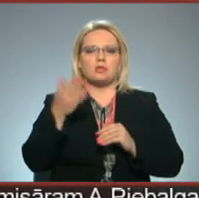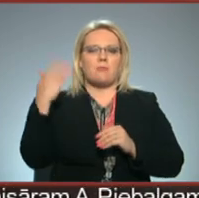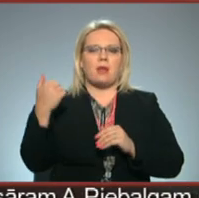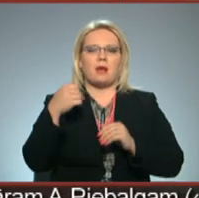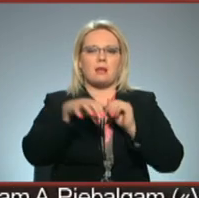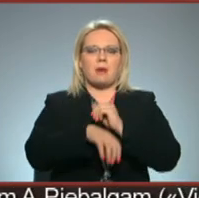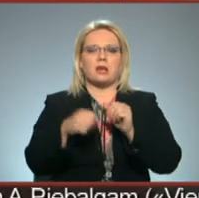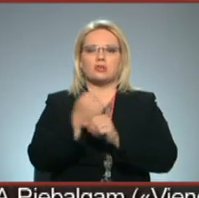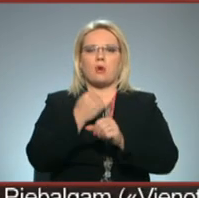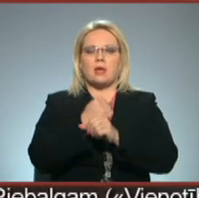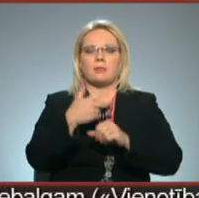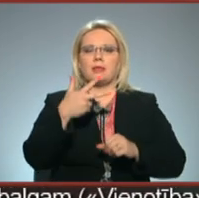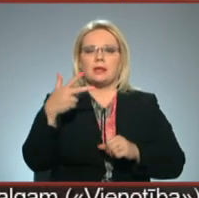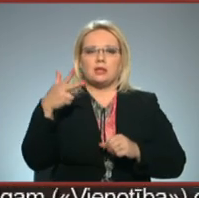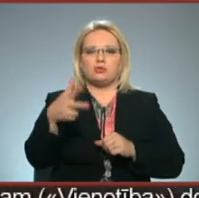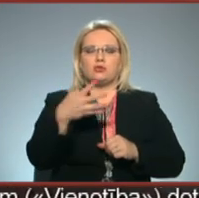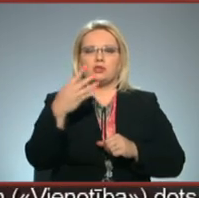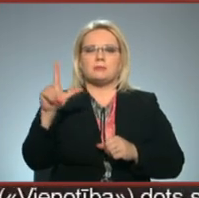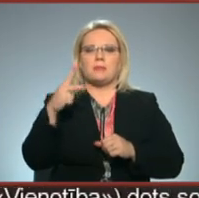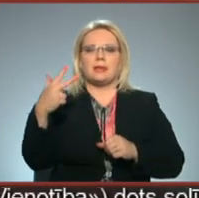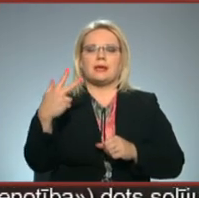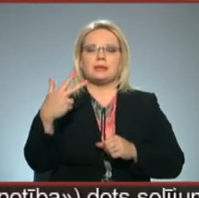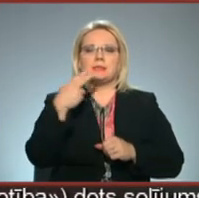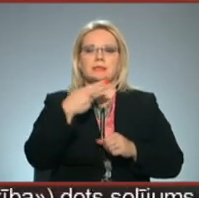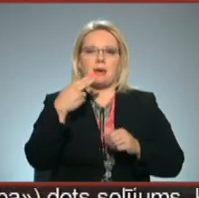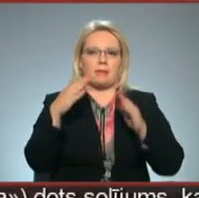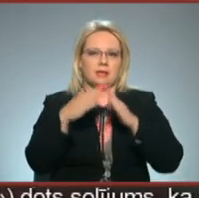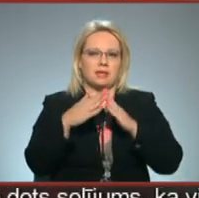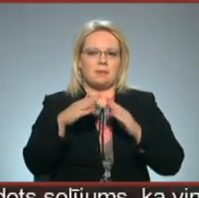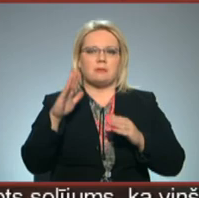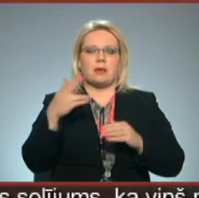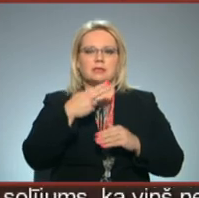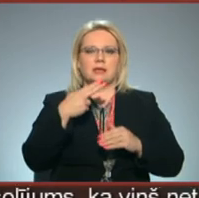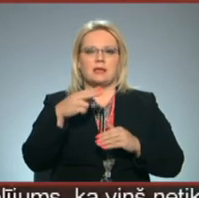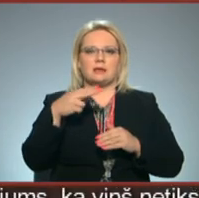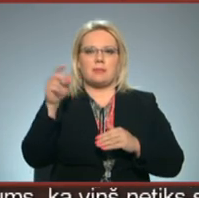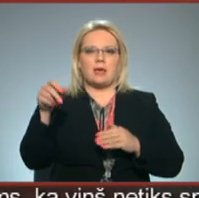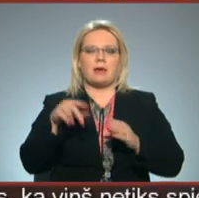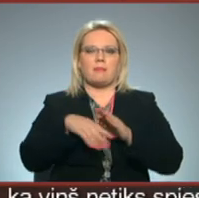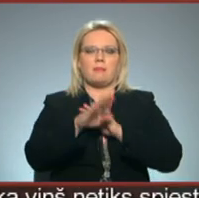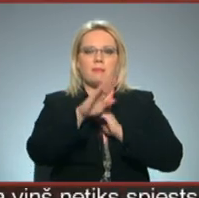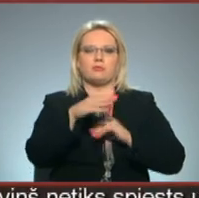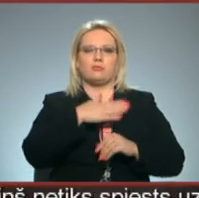nodarbojās 3473 saimniecības. Pie saimniekiem devās mūsu Zemgals kolēģi.